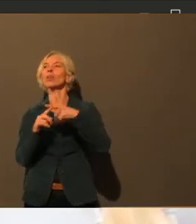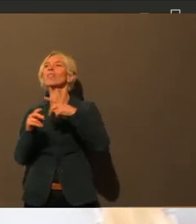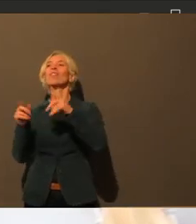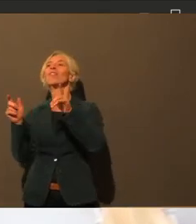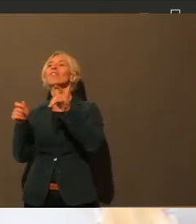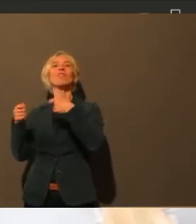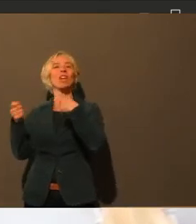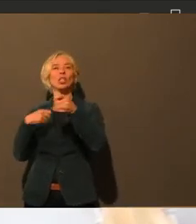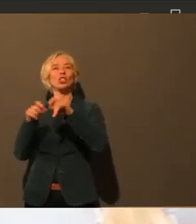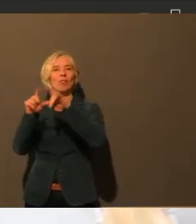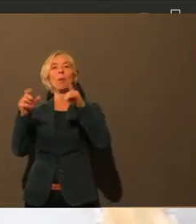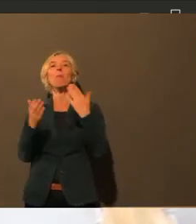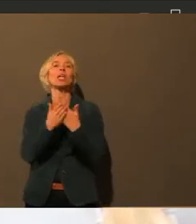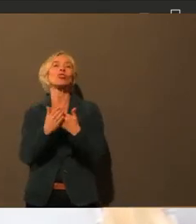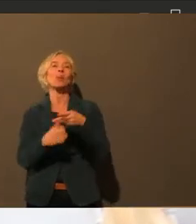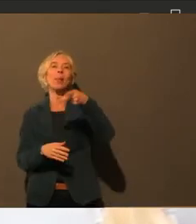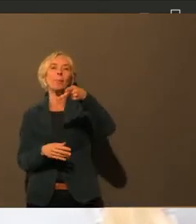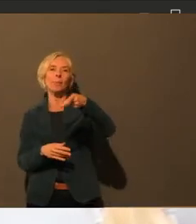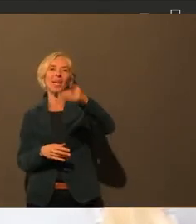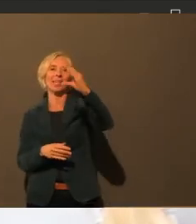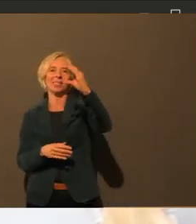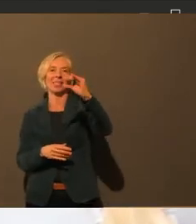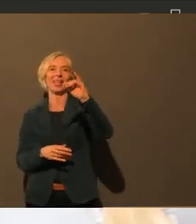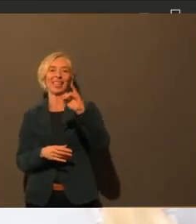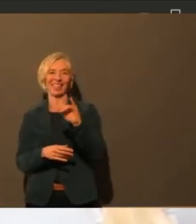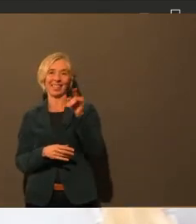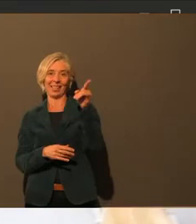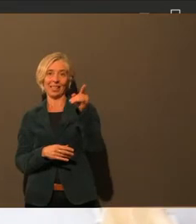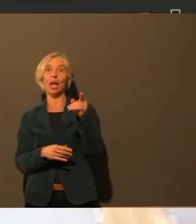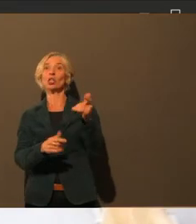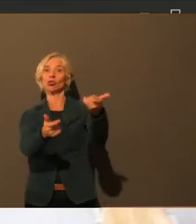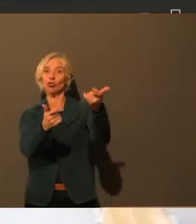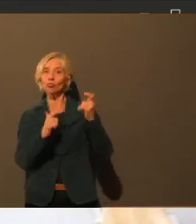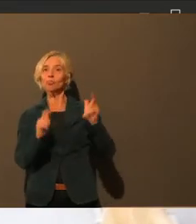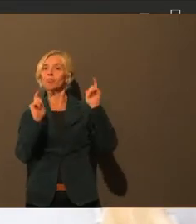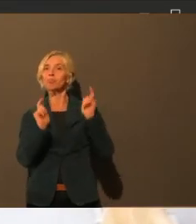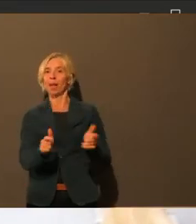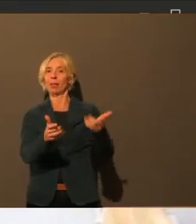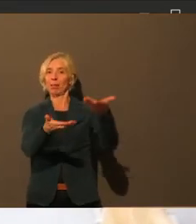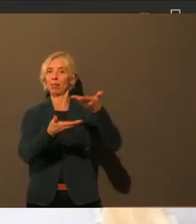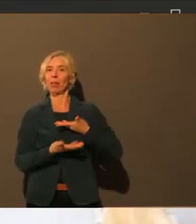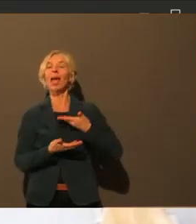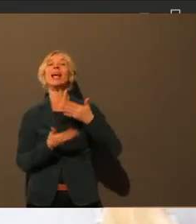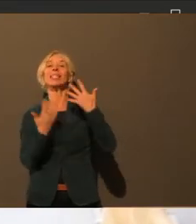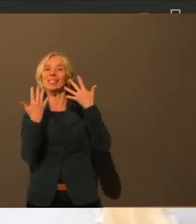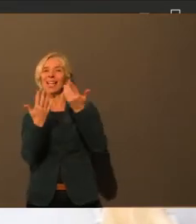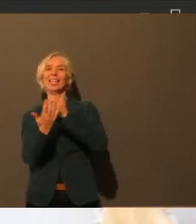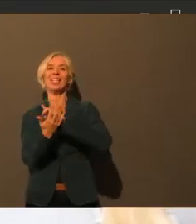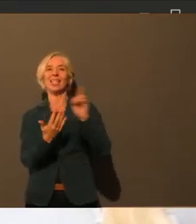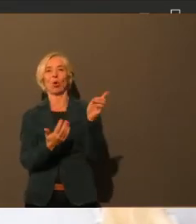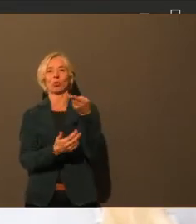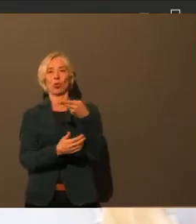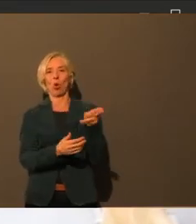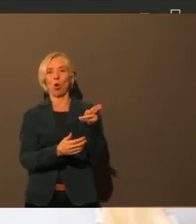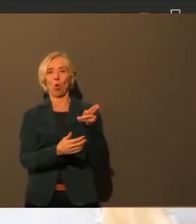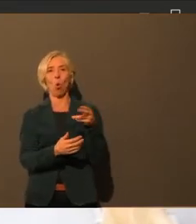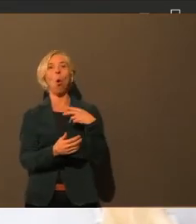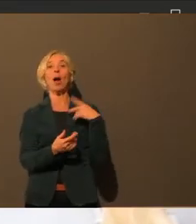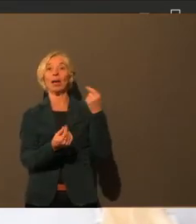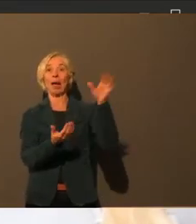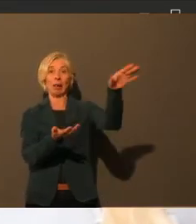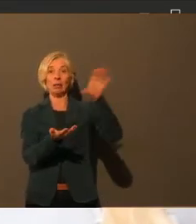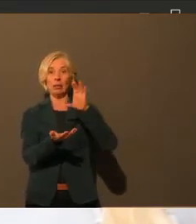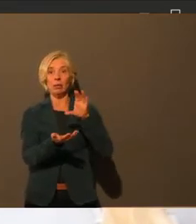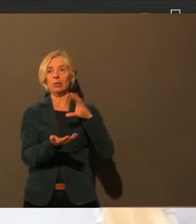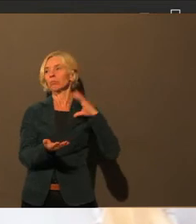Spende von PCI jetzt bekommen. Die hat die Martin-Schule bekommen. Und wir haben, wie gesagt, von ganz vielen Firmen jetzt Router